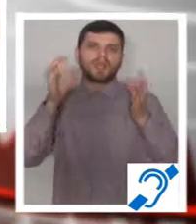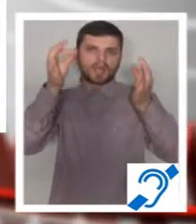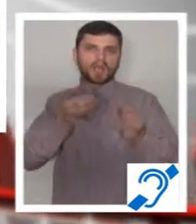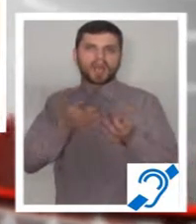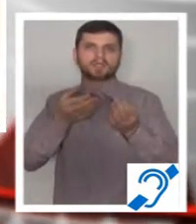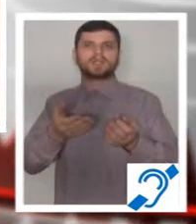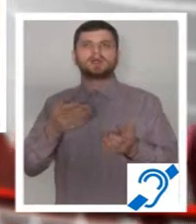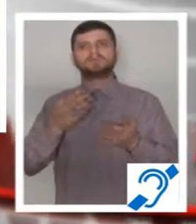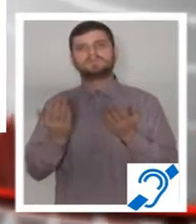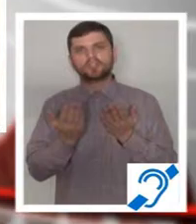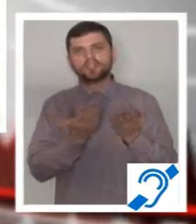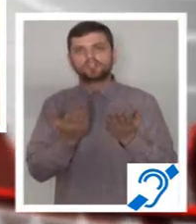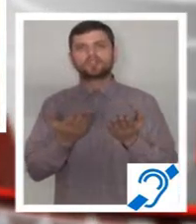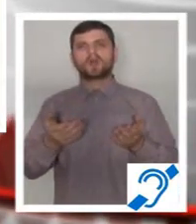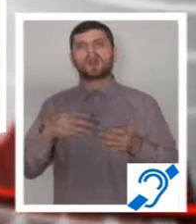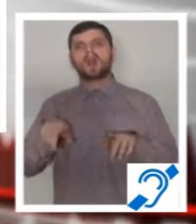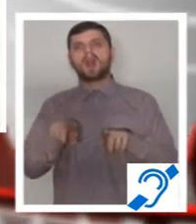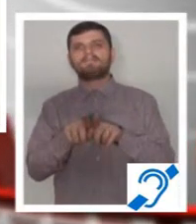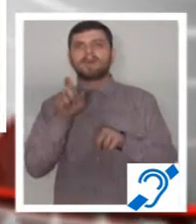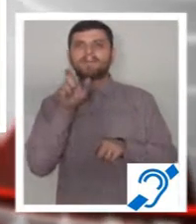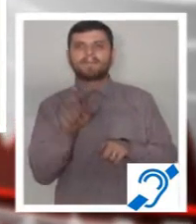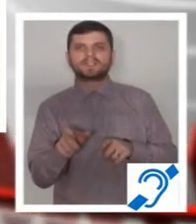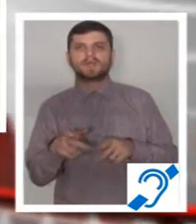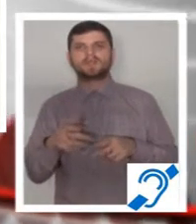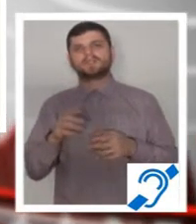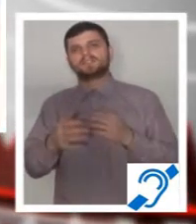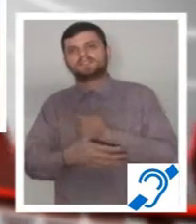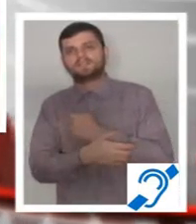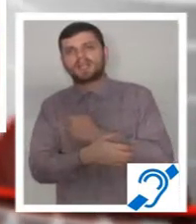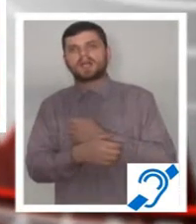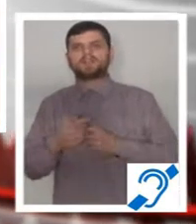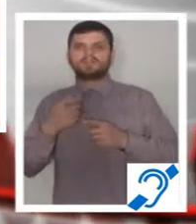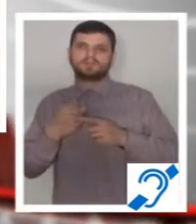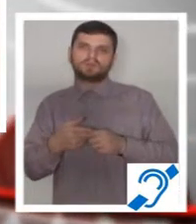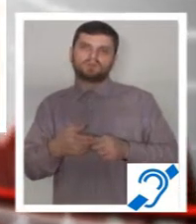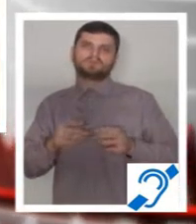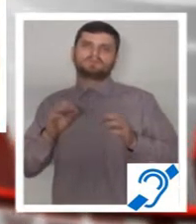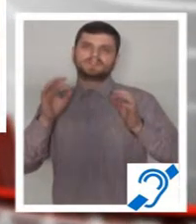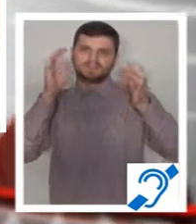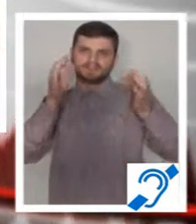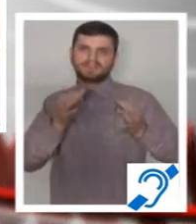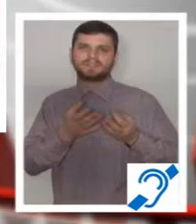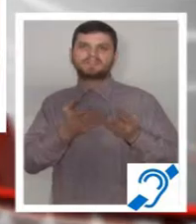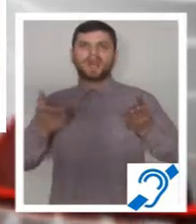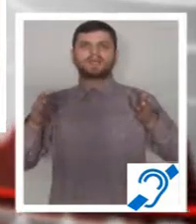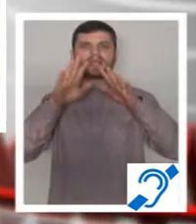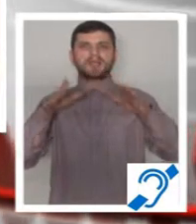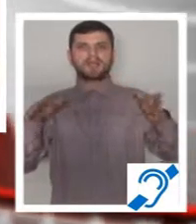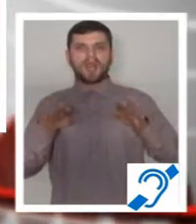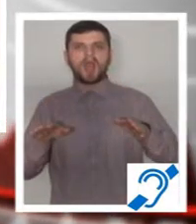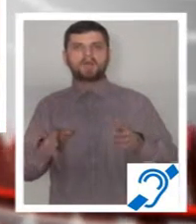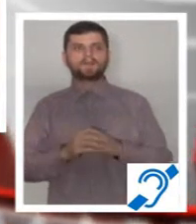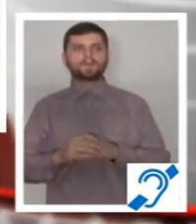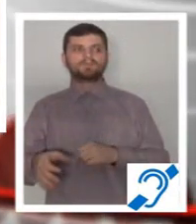persoanelor defavorizate din Curtea de Argeș cu ocazia sărbătorilor de iarnă. Fiecare an, sunăle sunt